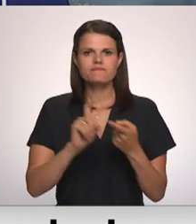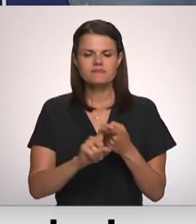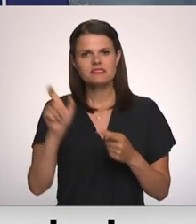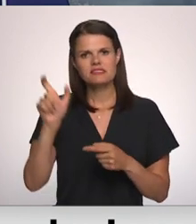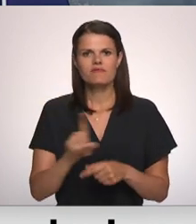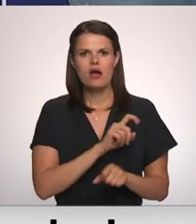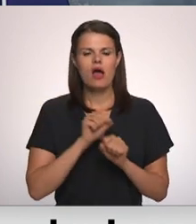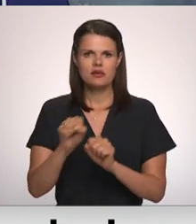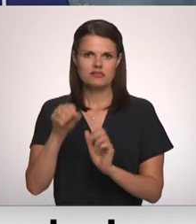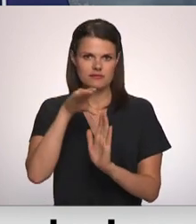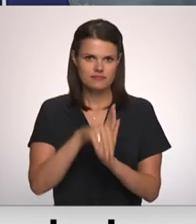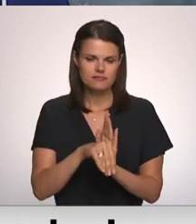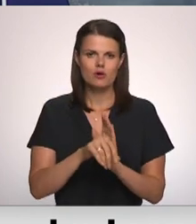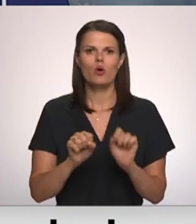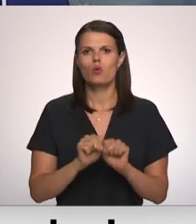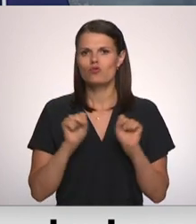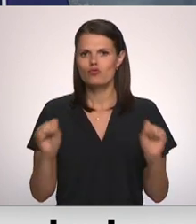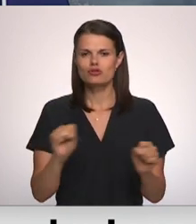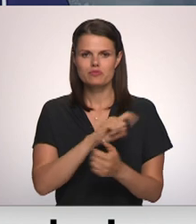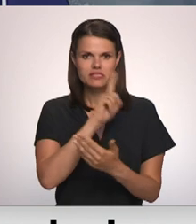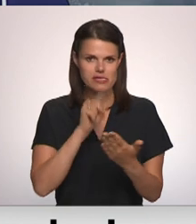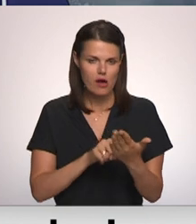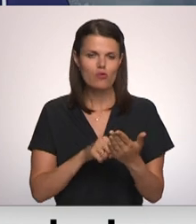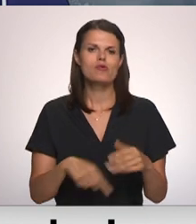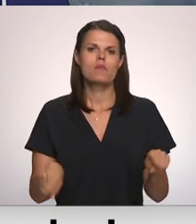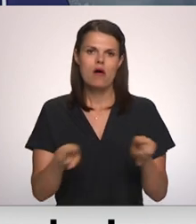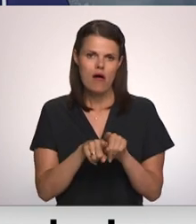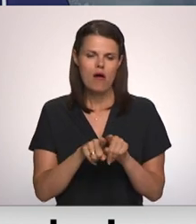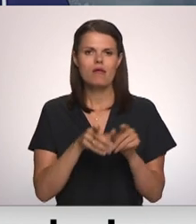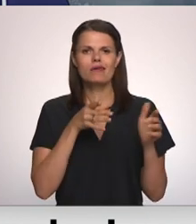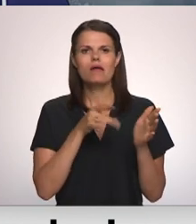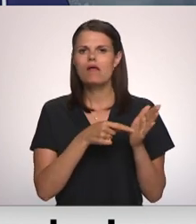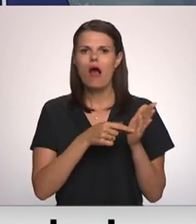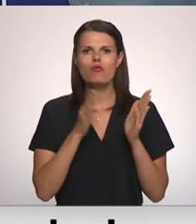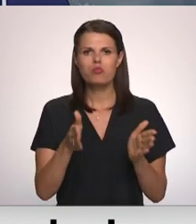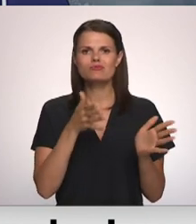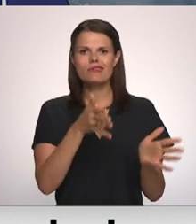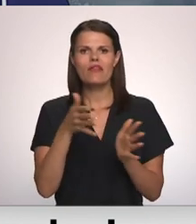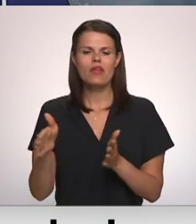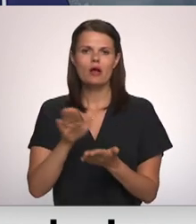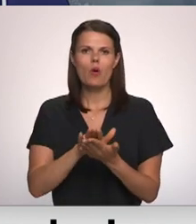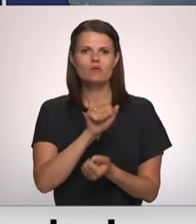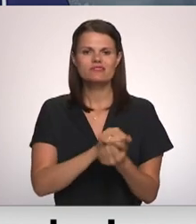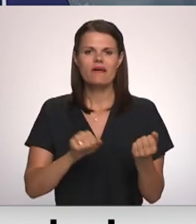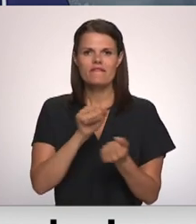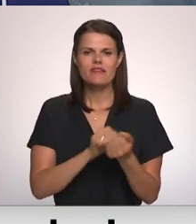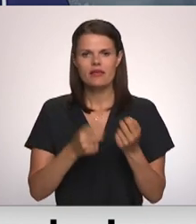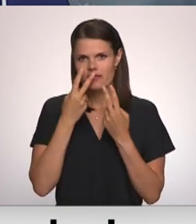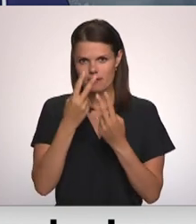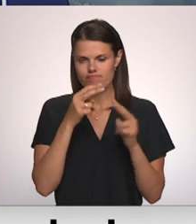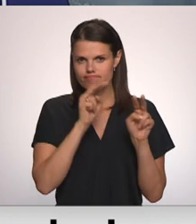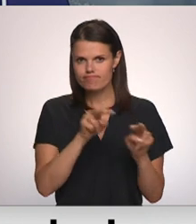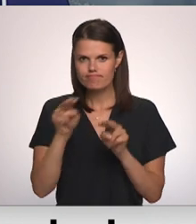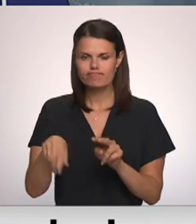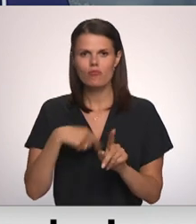aizsardzības nozīmē. Viss drošības jautājumi arī ieteknas uz vidu novērtējuma, procesa, iespējamība un